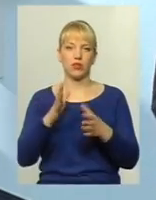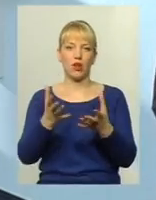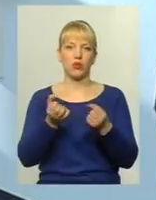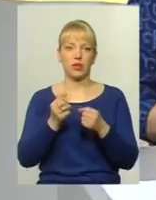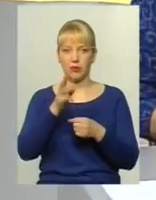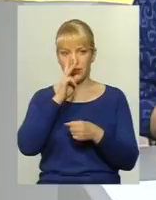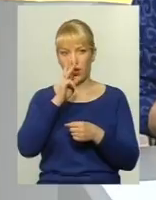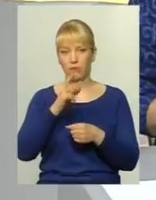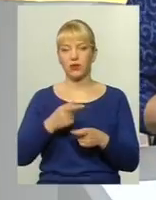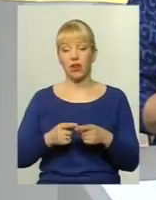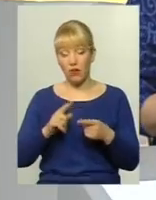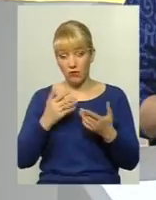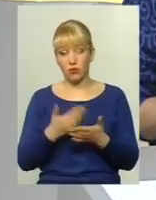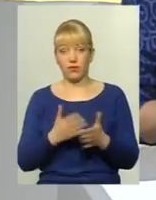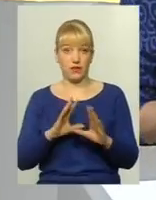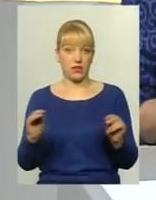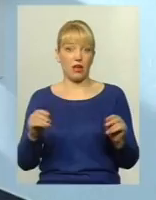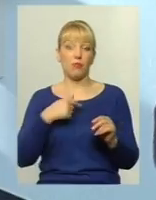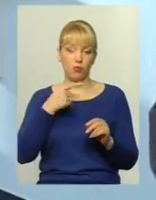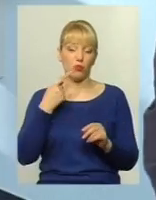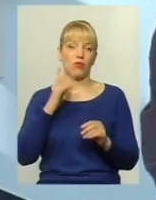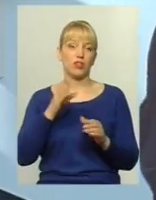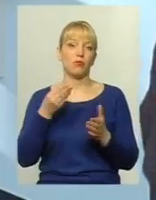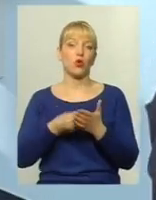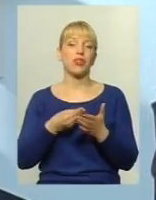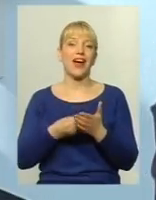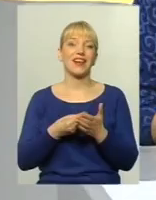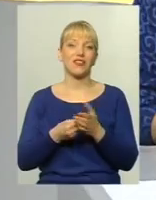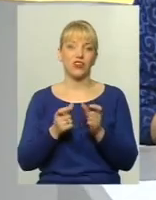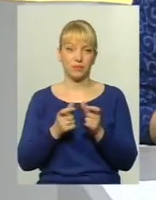плату. От на сьогоднішній день це все. Ми повинні говорити про тарифи. Скажіть, будь ласка,